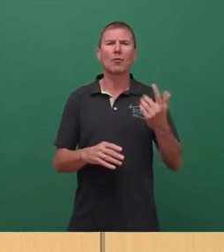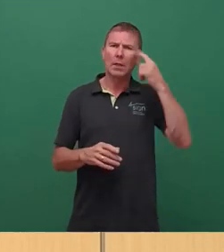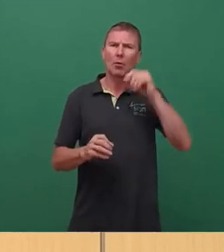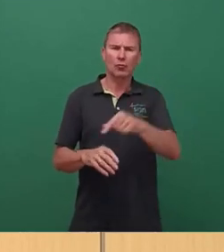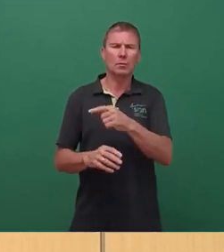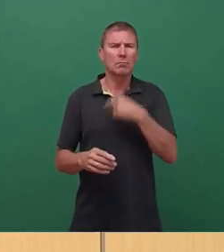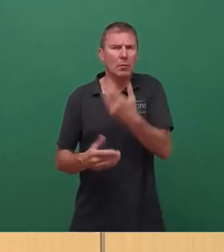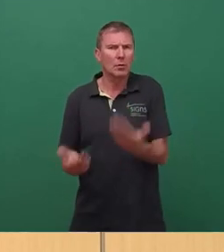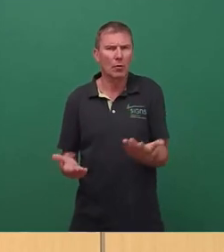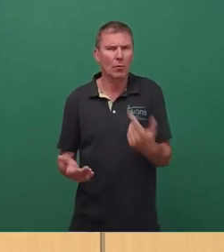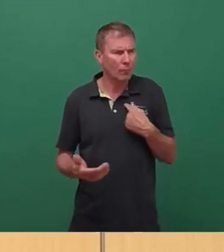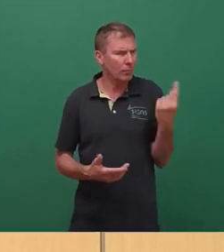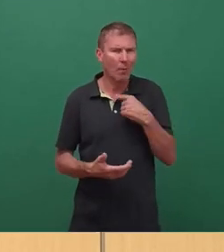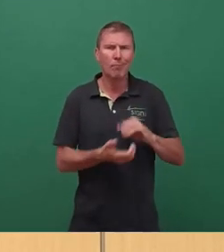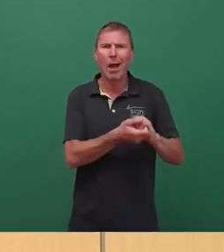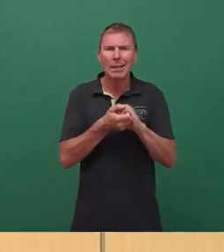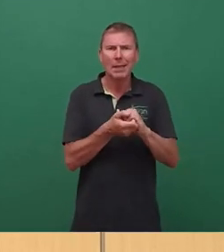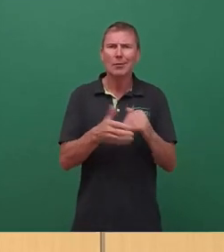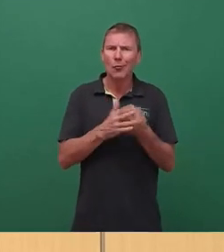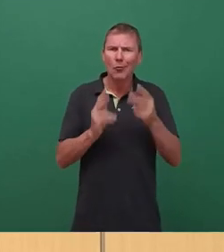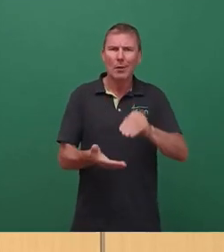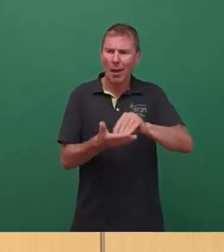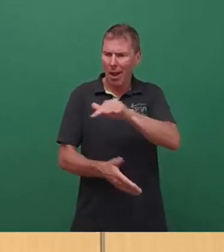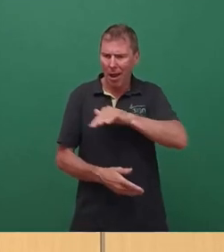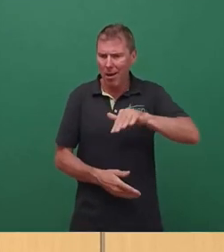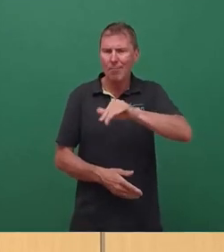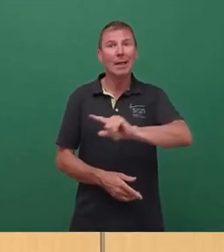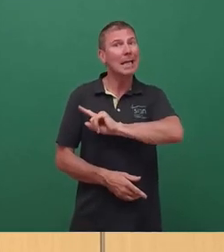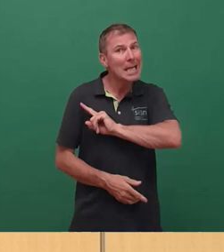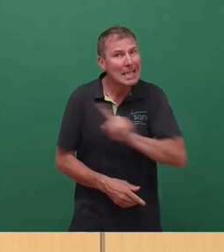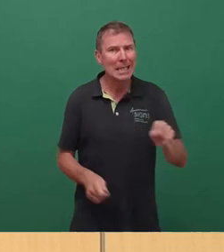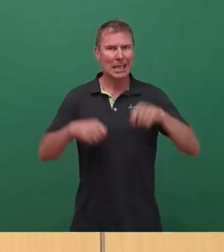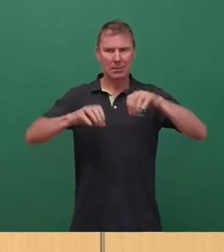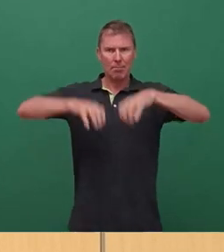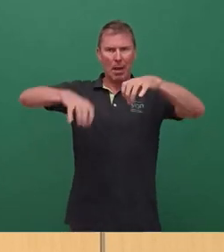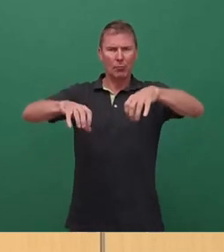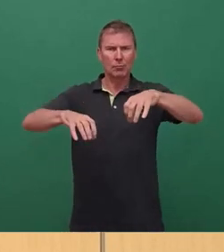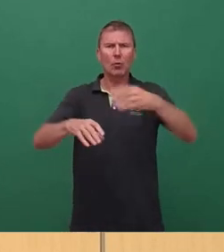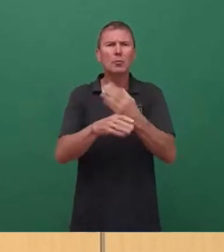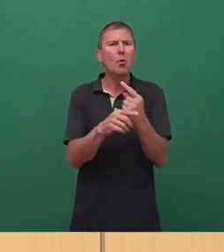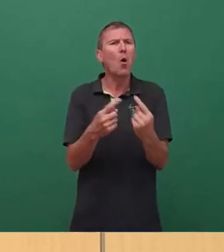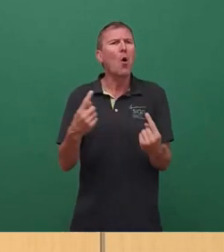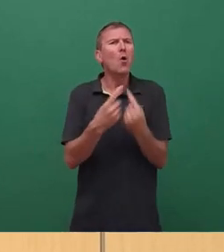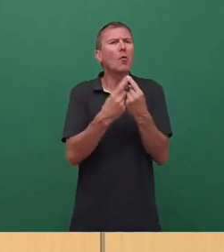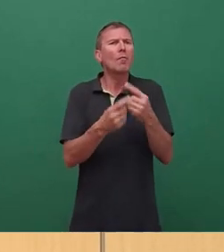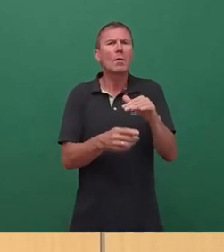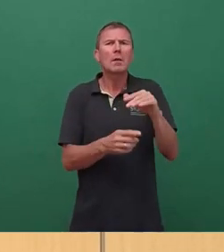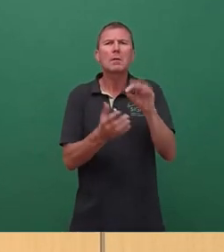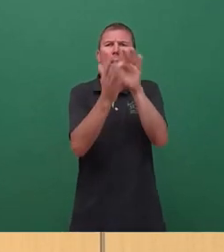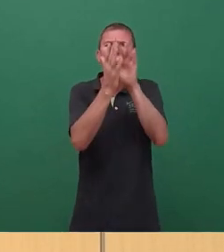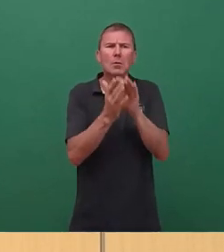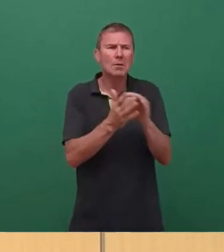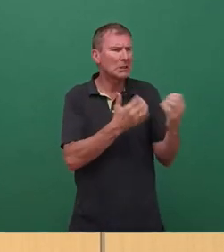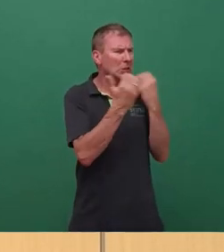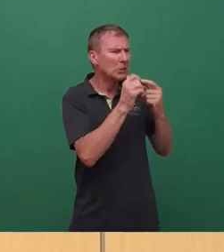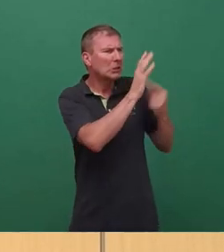geeinigt, und das finde ich richtig, den Neustädter Markt eben nicht zu bebauen. Insofern sehe ich die Konfliktfilter gar nicht so groß, wie sie hier beschrieben werden. Auch